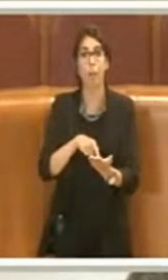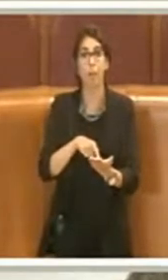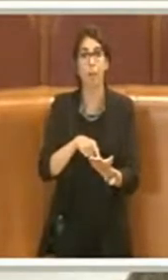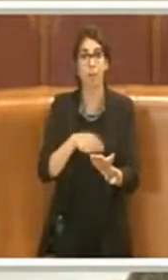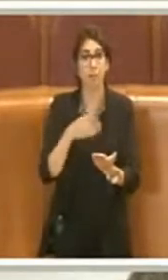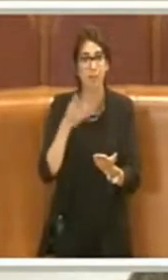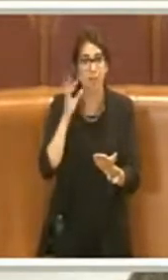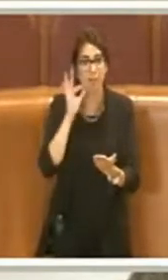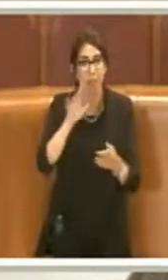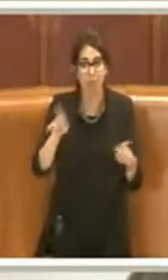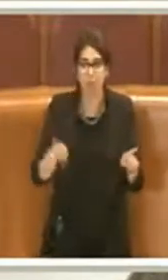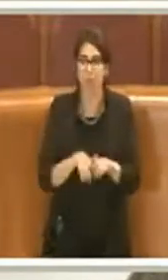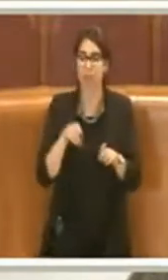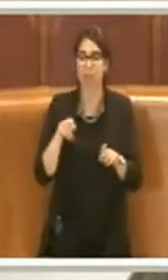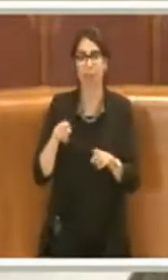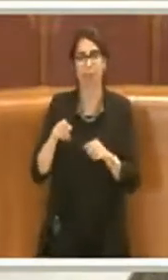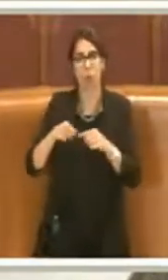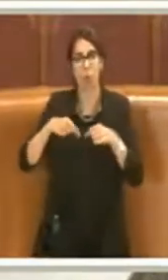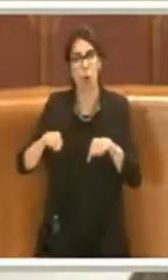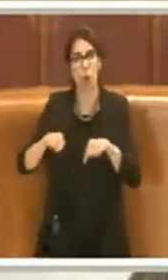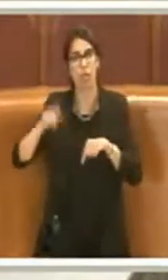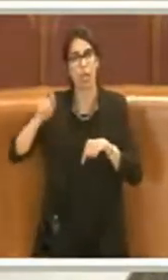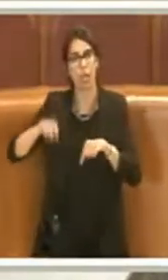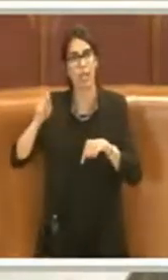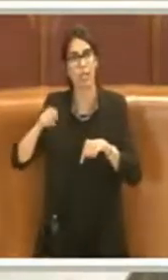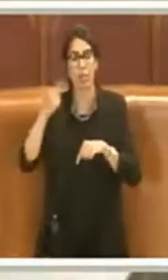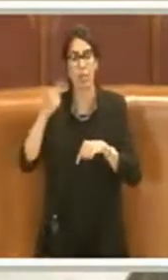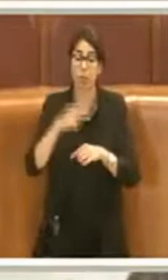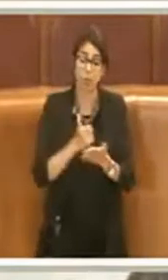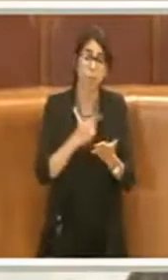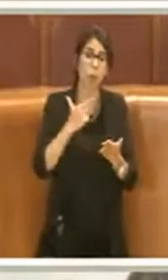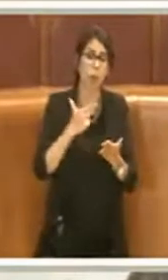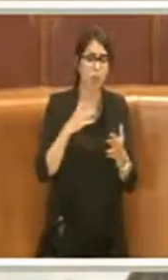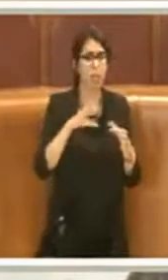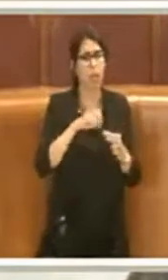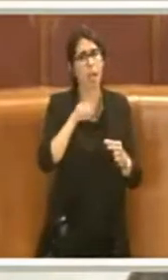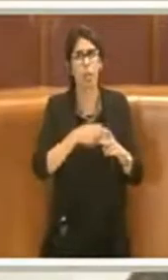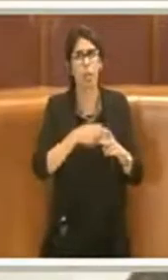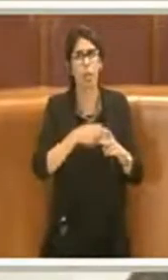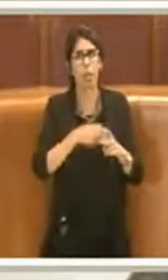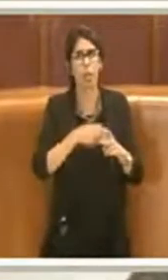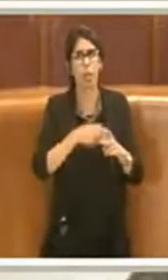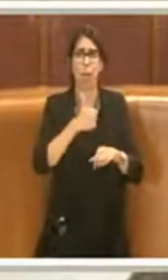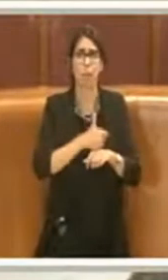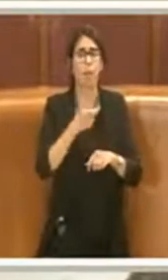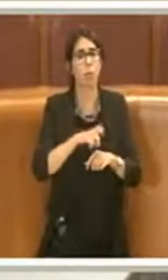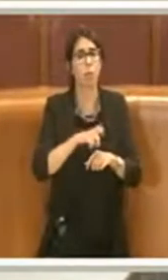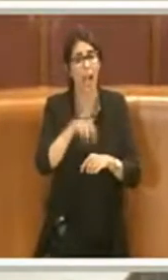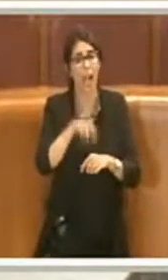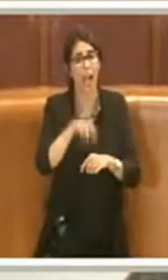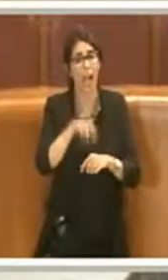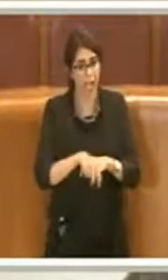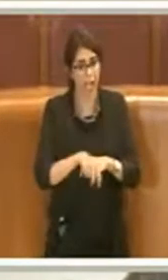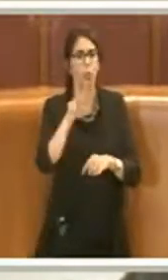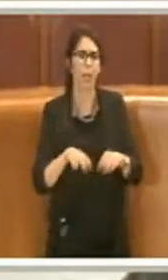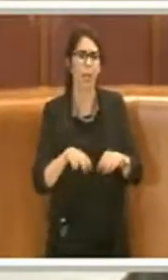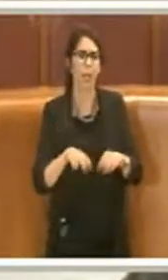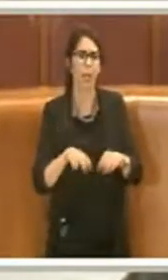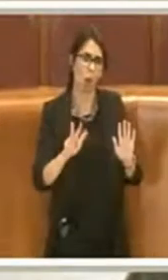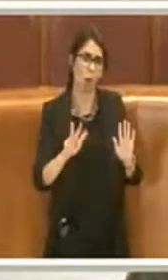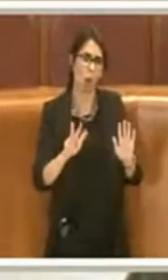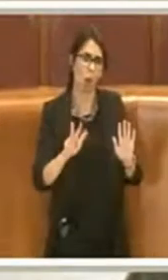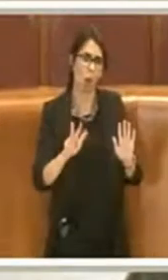è una cosa molto importante, è una cosa che riguarda anche Roma Capitale, perché ante 2008 ci sono diversi